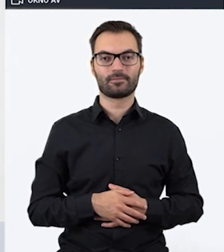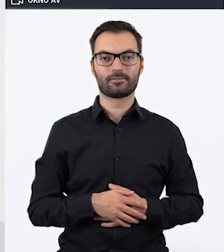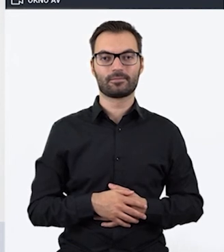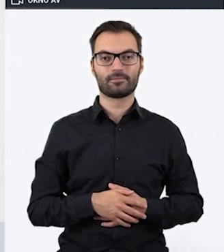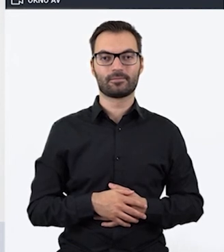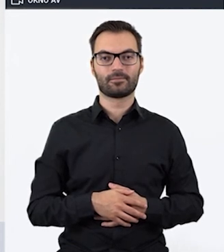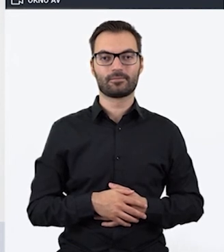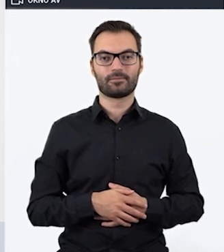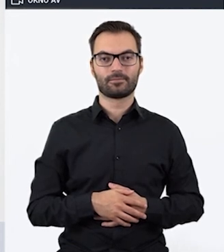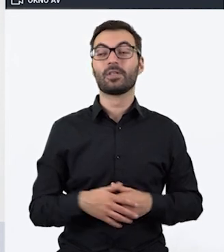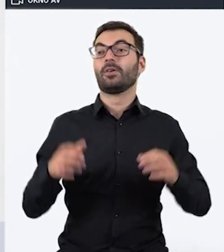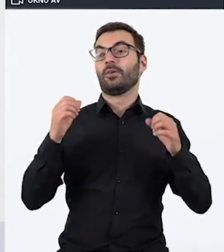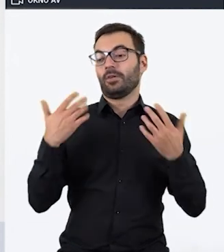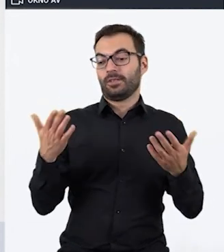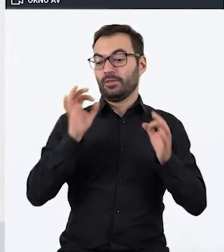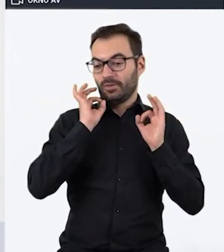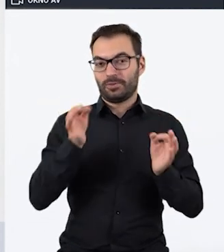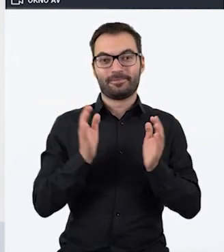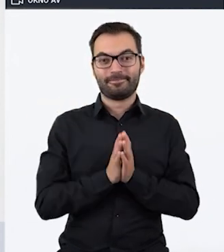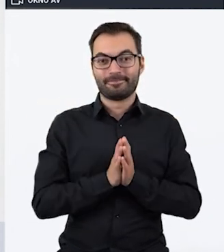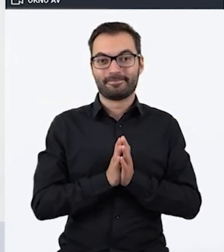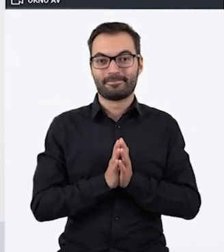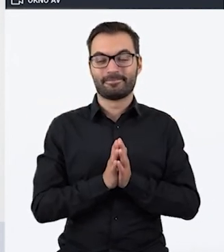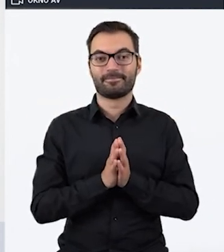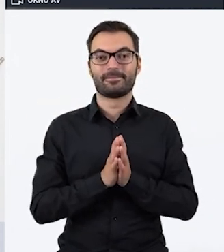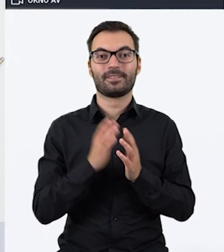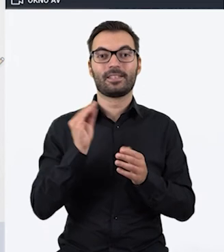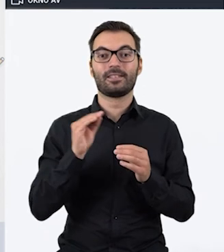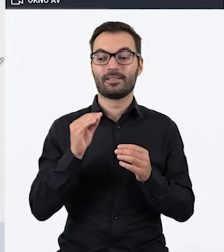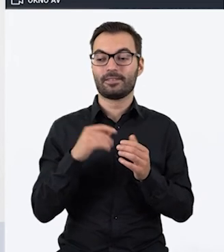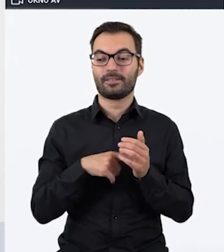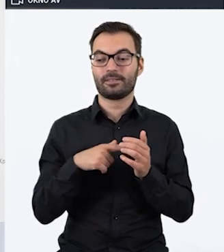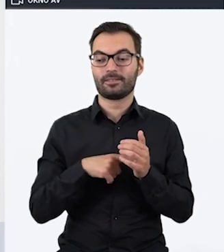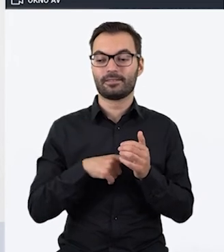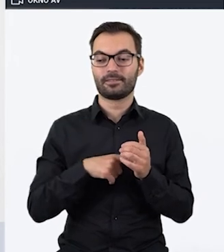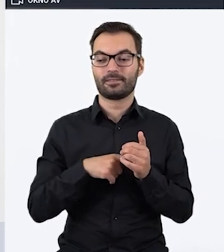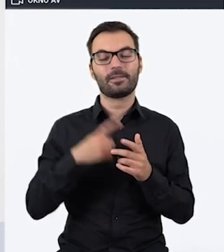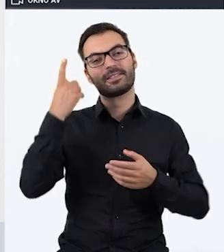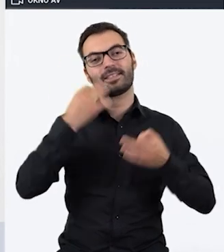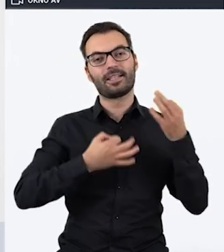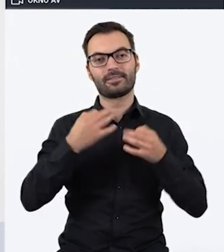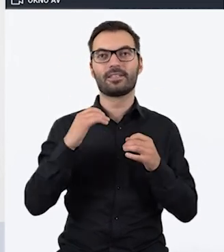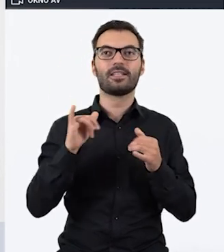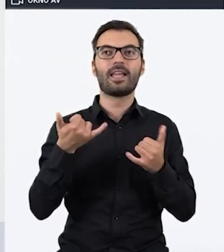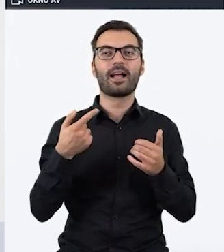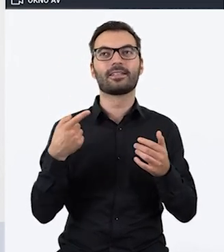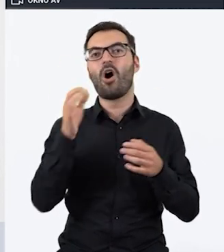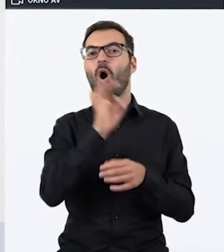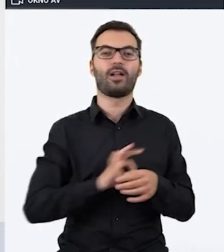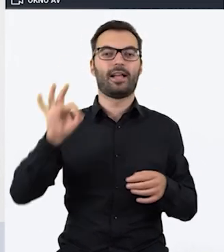No dobrze, drodzy Państwo, to zastanówmy się może, z jakiej okazji zorganizować taki